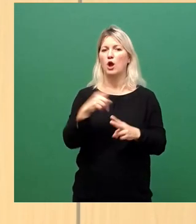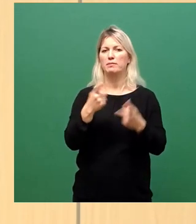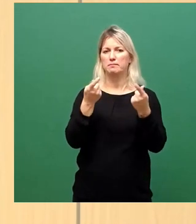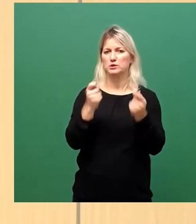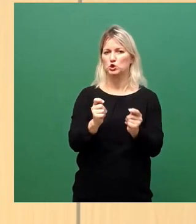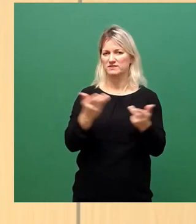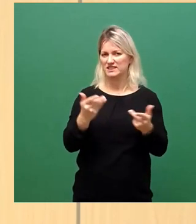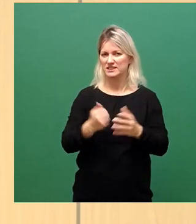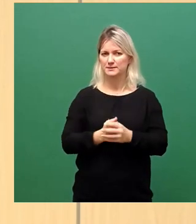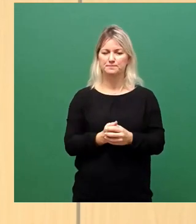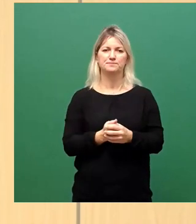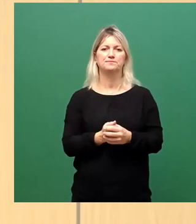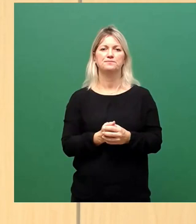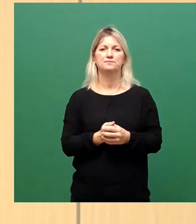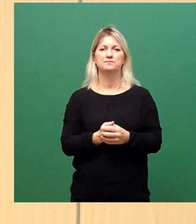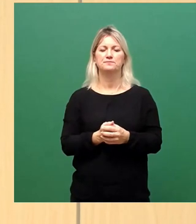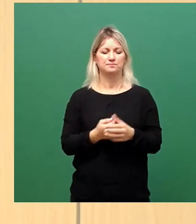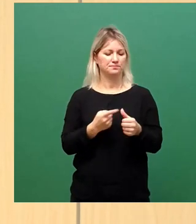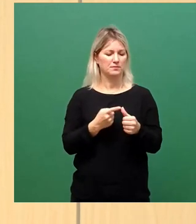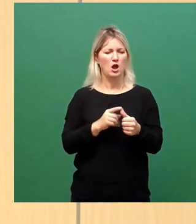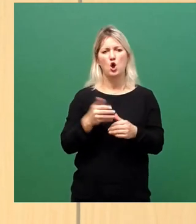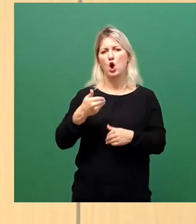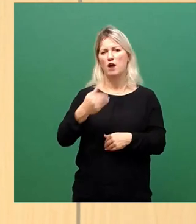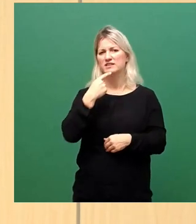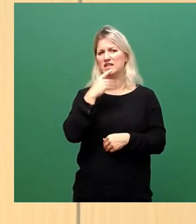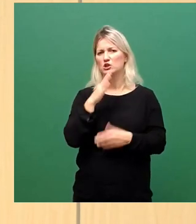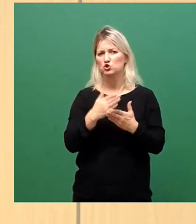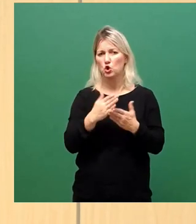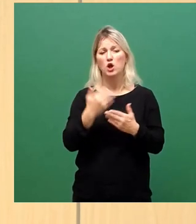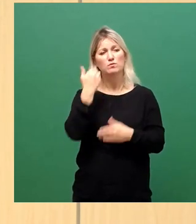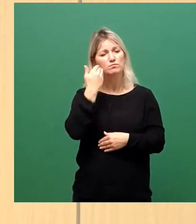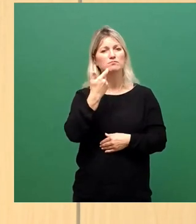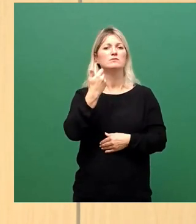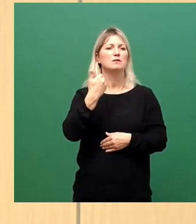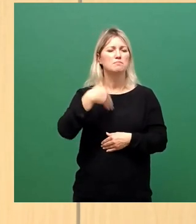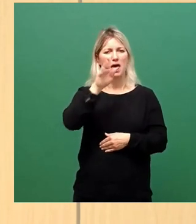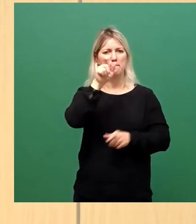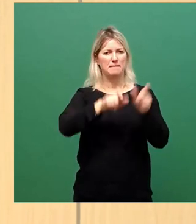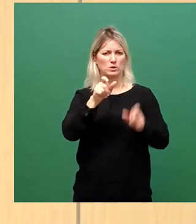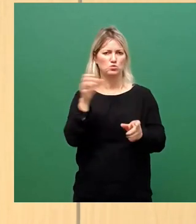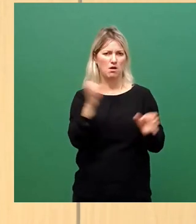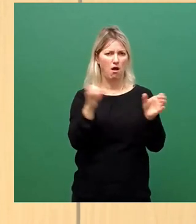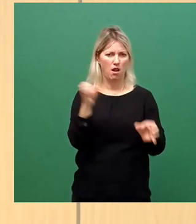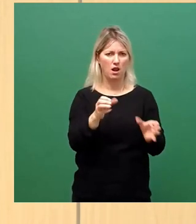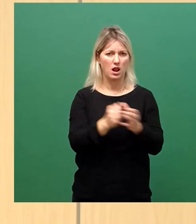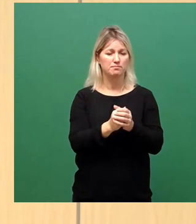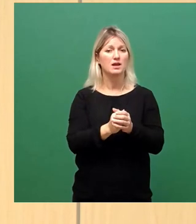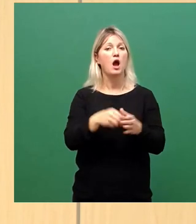Das ist einmal, wie schon oft jetzt gesagt, dass die personellen Ressourcen zur Verfügung gestellt werden, dass das Ordnungsamt kontrolliert.